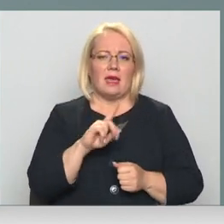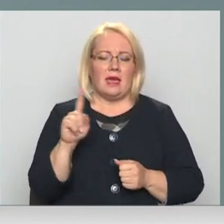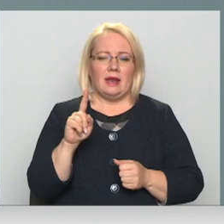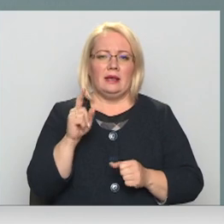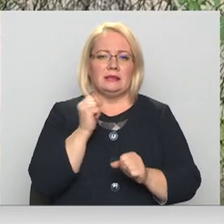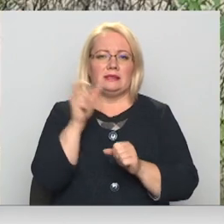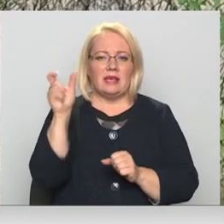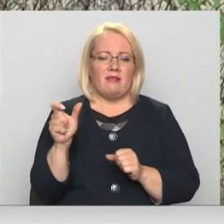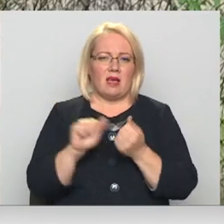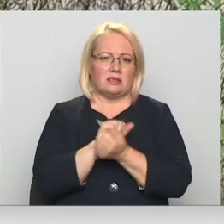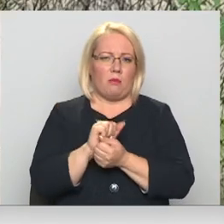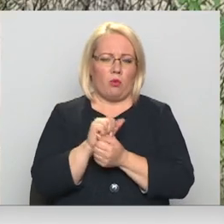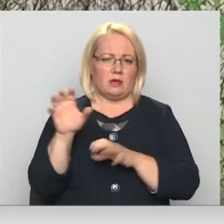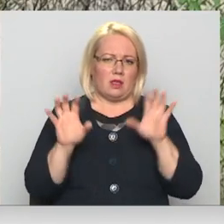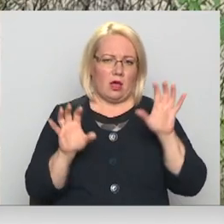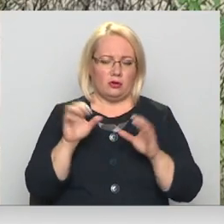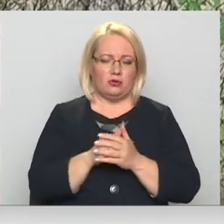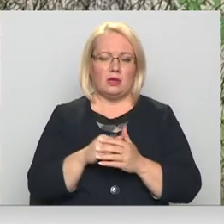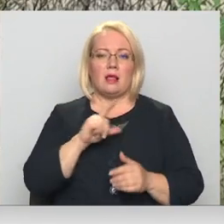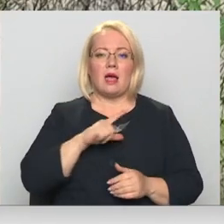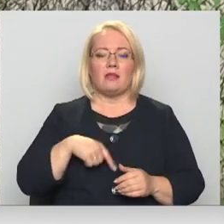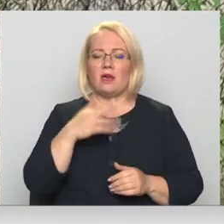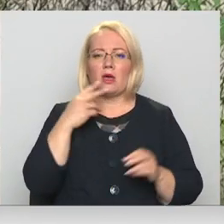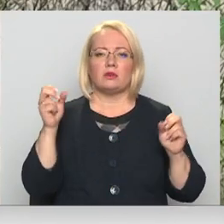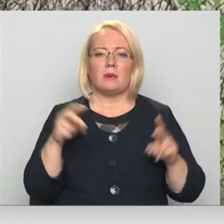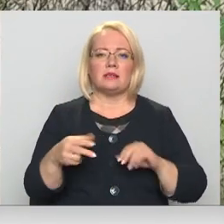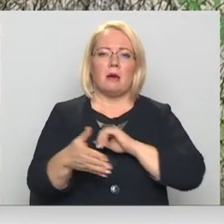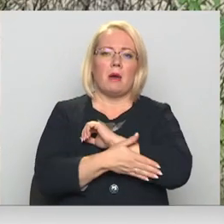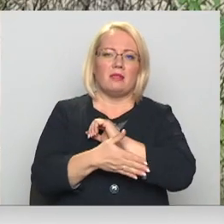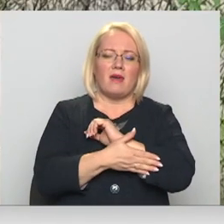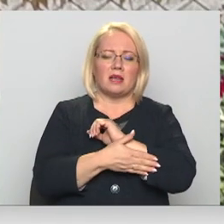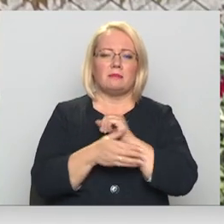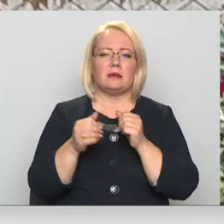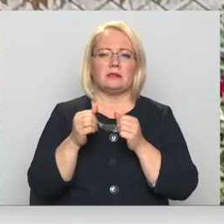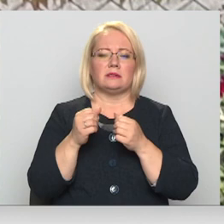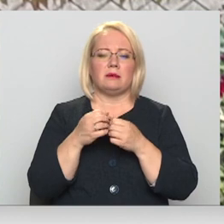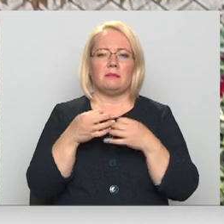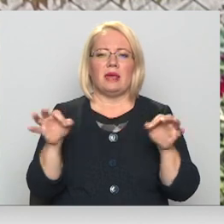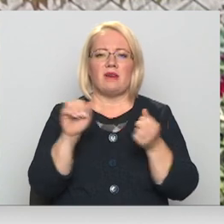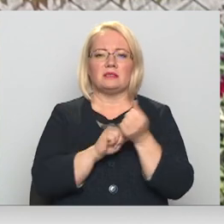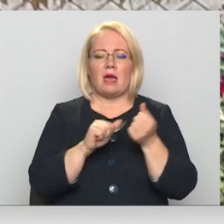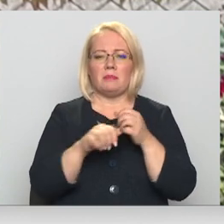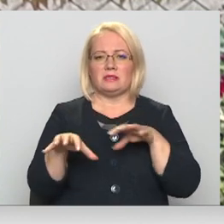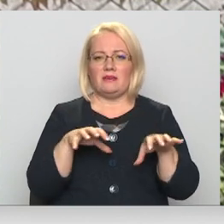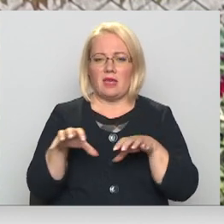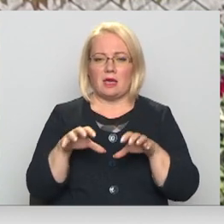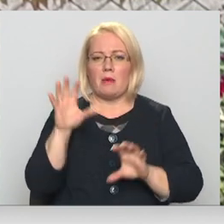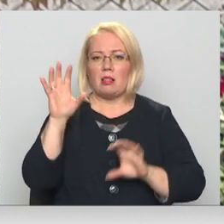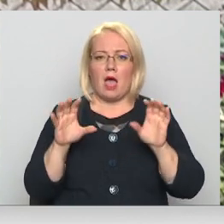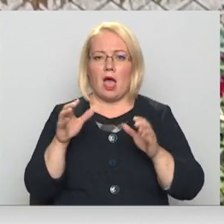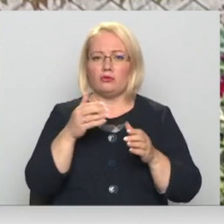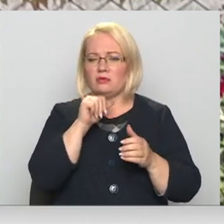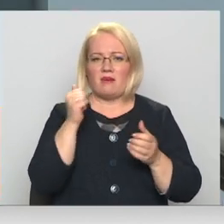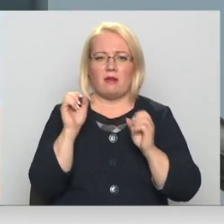darbības rezultātā. Latvijā nav specializētas patversmes sauvaļas dzīvnieku turēšanai. Lāčus nav kur likt arī Rīgas